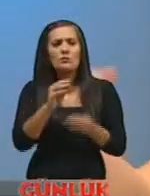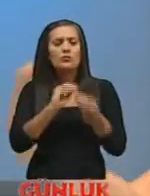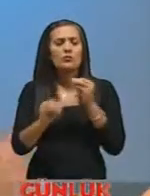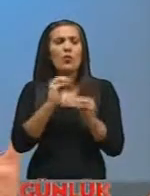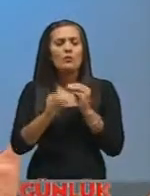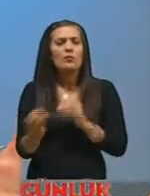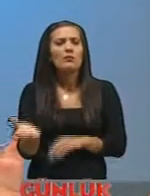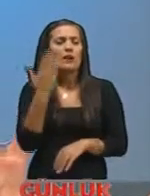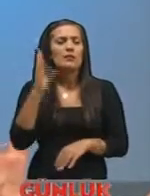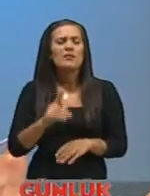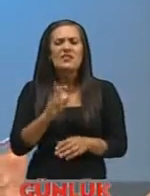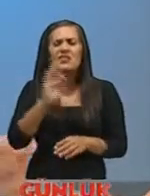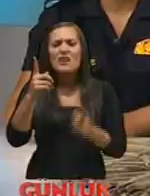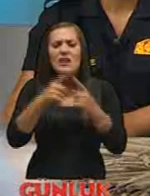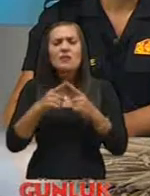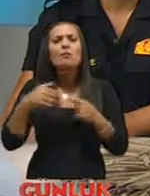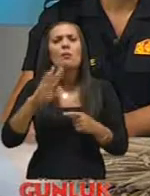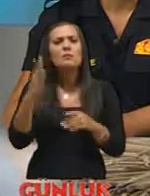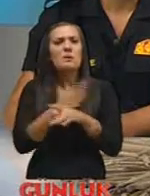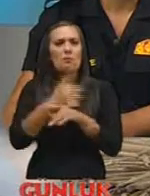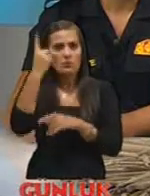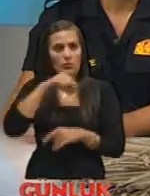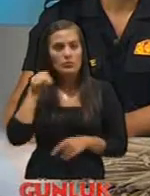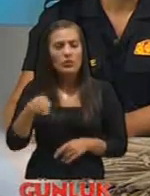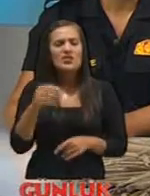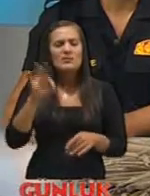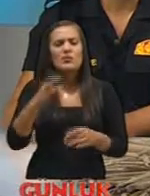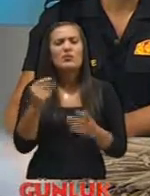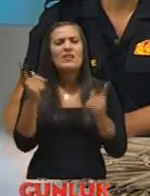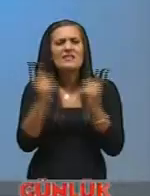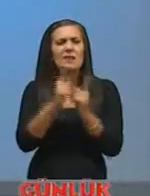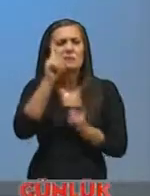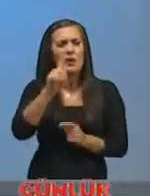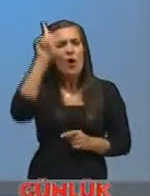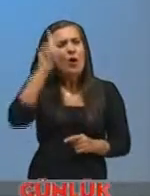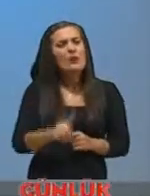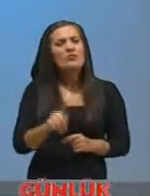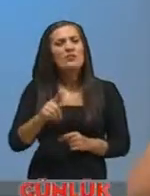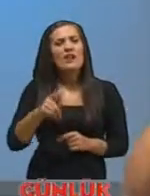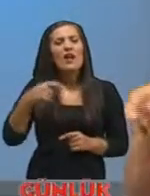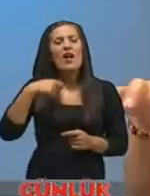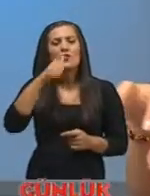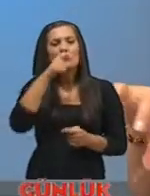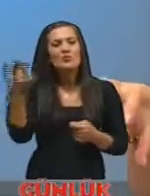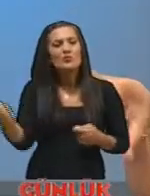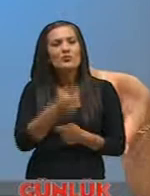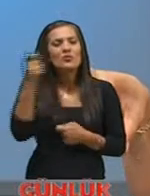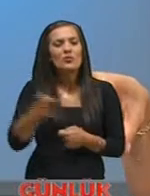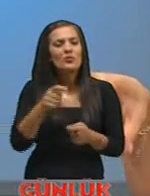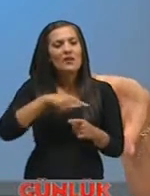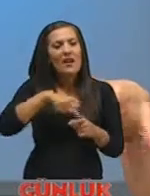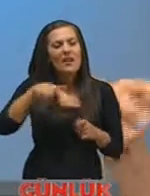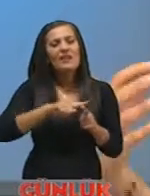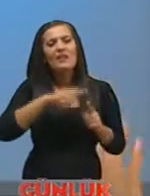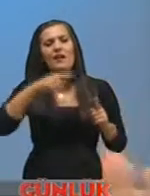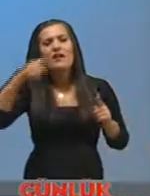ve hiç hesapta olmayan sebeplerle şimdi çok kısaca ben bir önce bu tulum bacılıktan bugüne itfaiyeciliğin